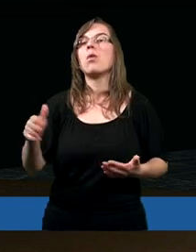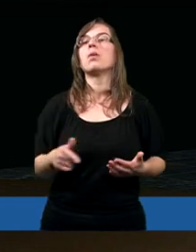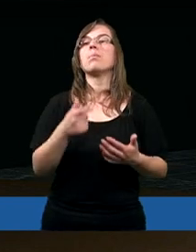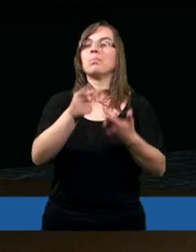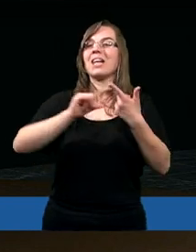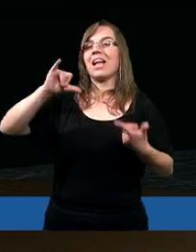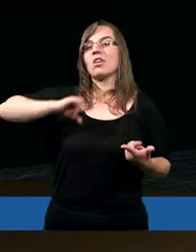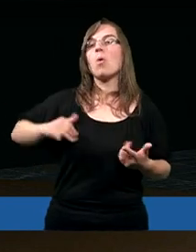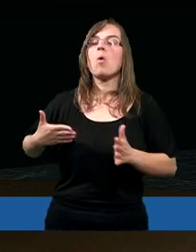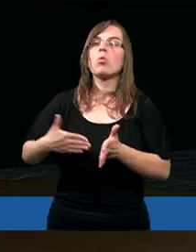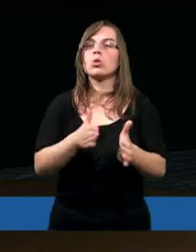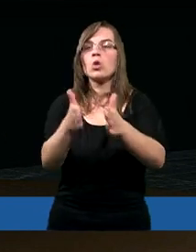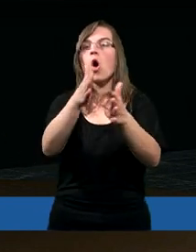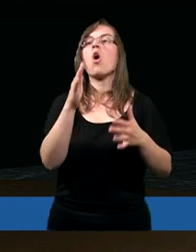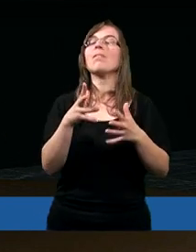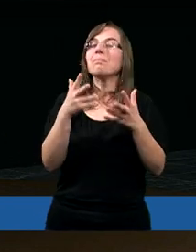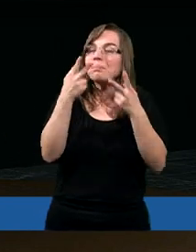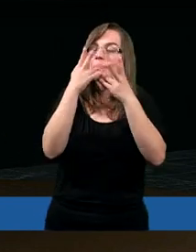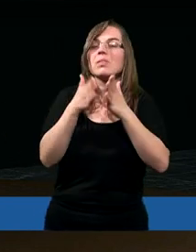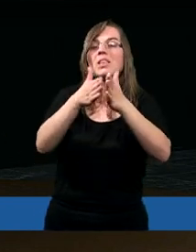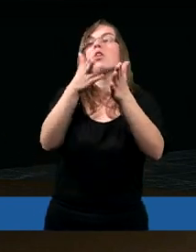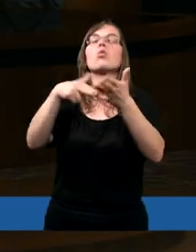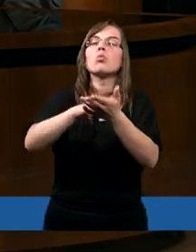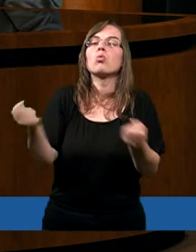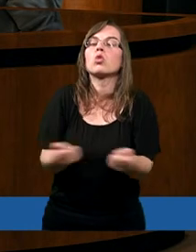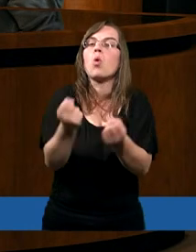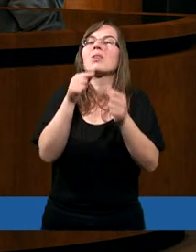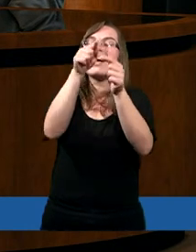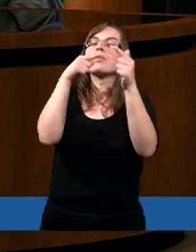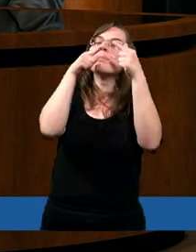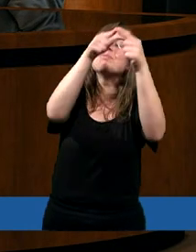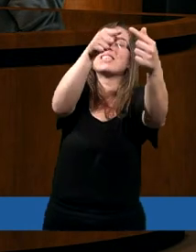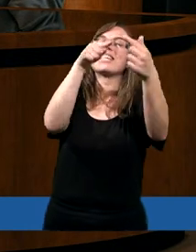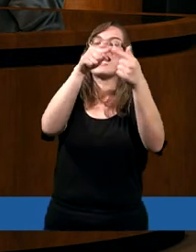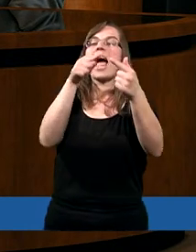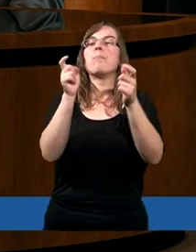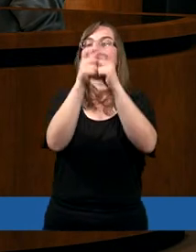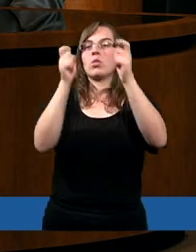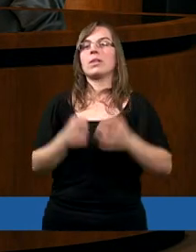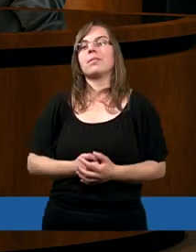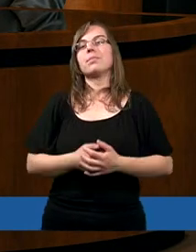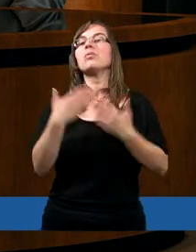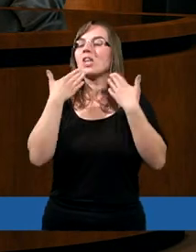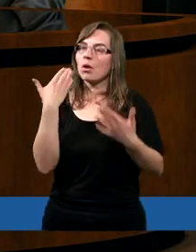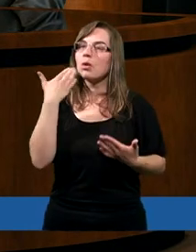wyraźnie przed sobą drogę, po której zdążają. Tak, dziękuję, dziękuję bardzo. Te myśli są